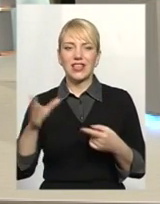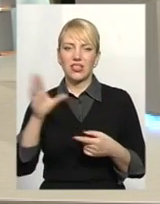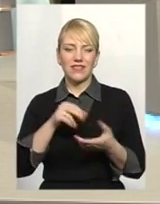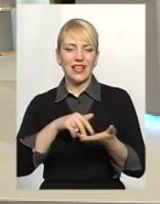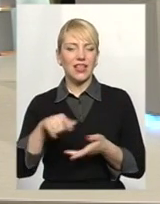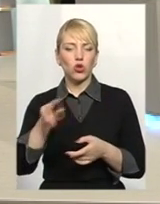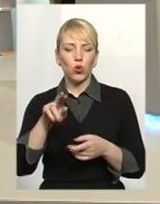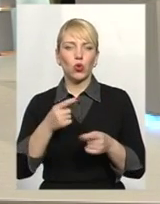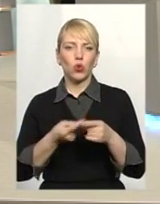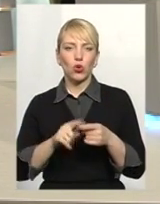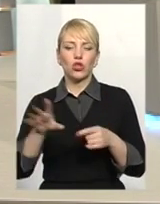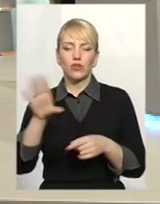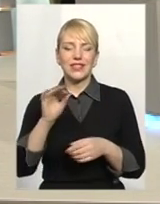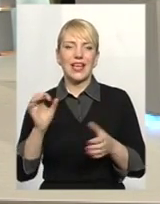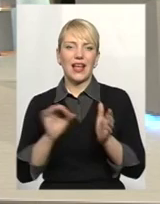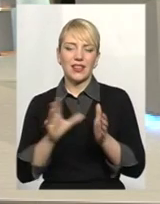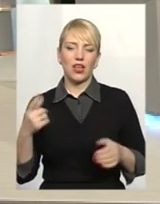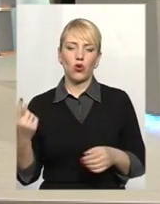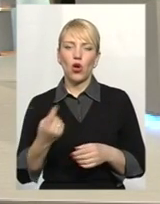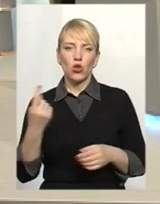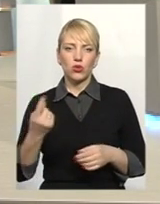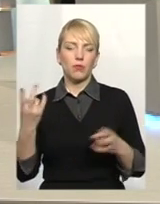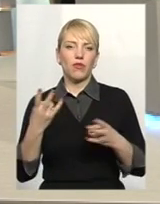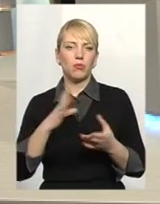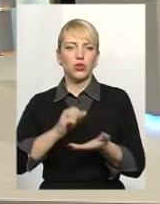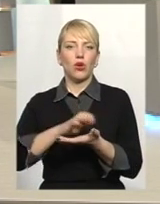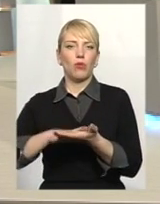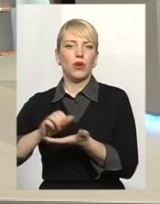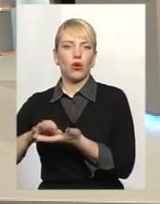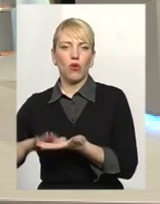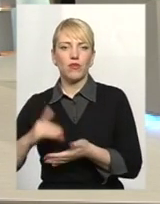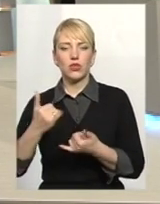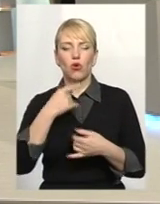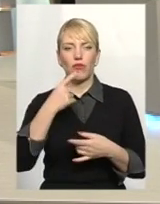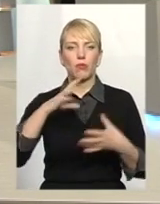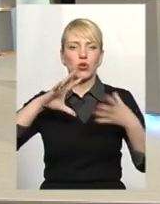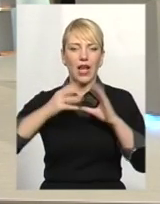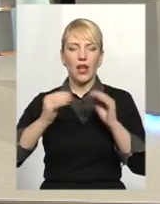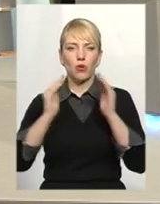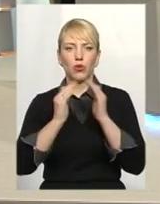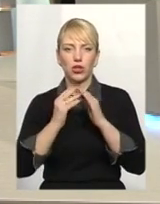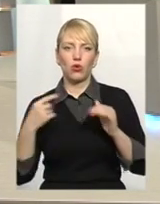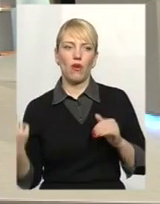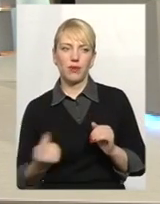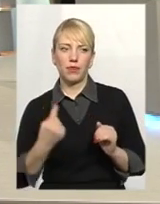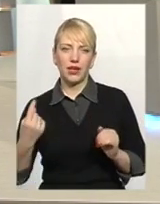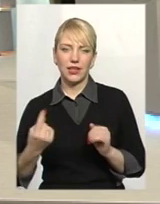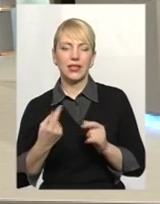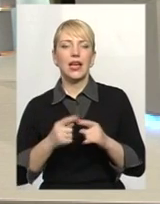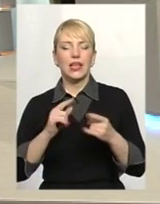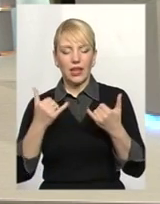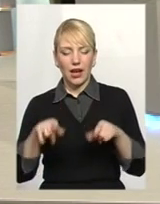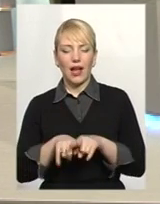того, що всі енергоносії мають бути обліковані. Сьогодні ми говоримо про загальнобудинкові прилади. Така